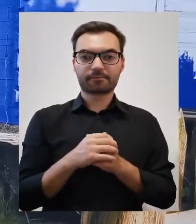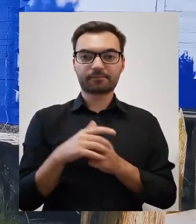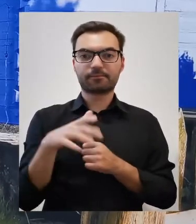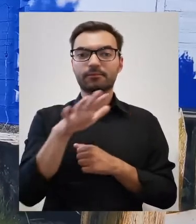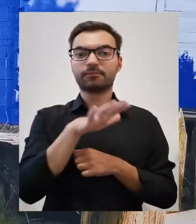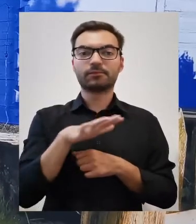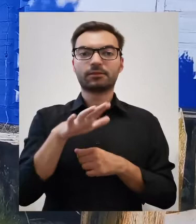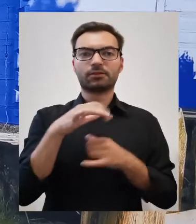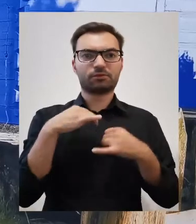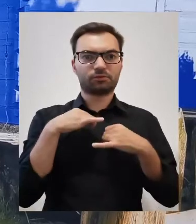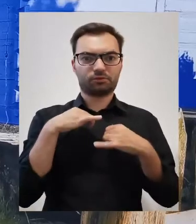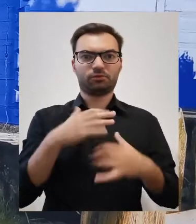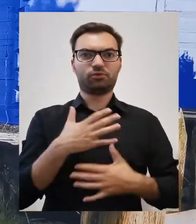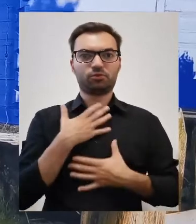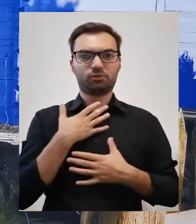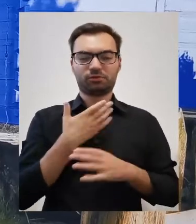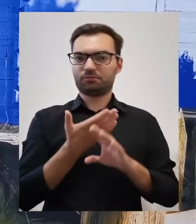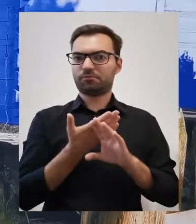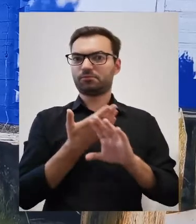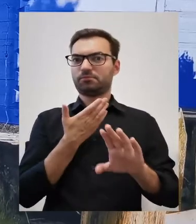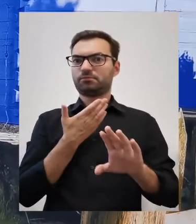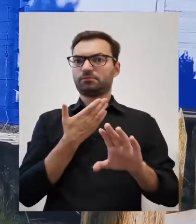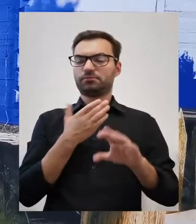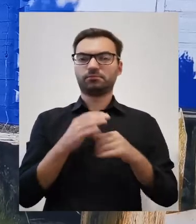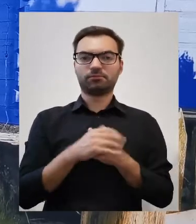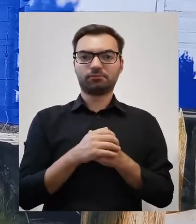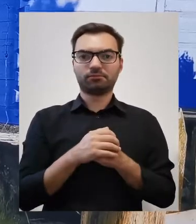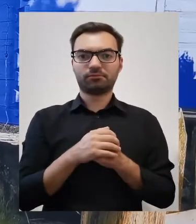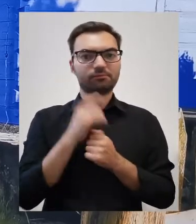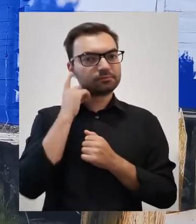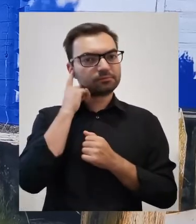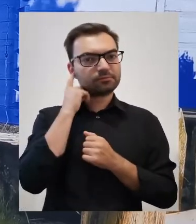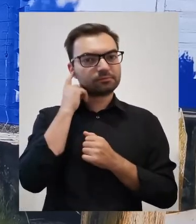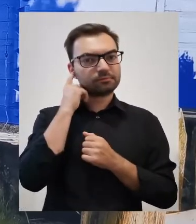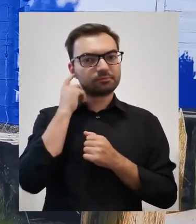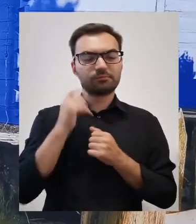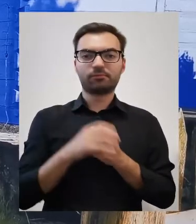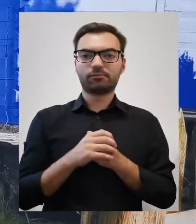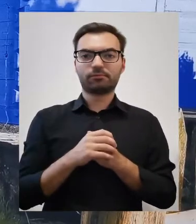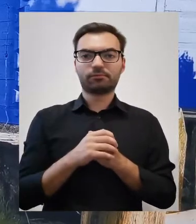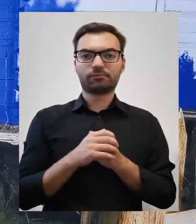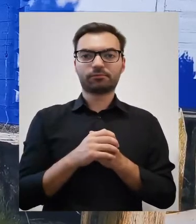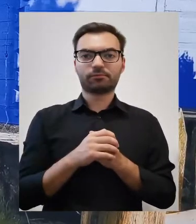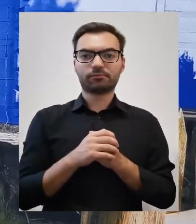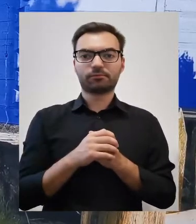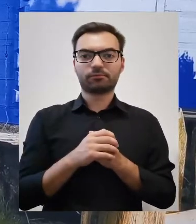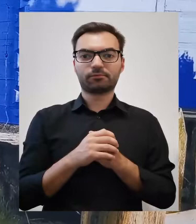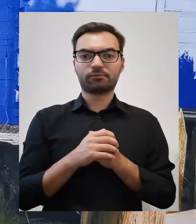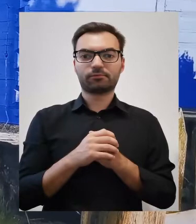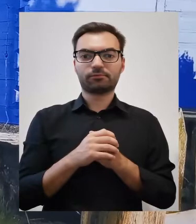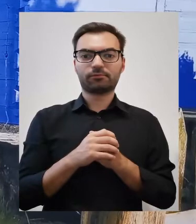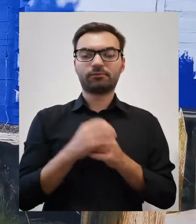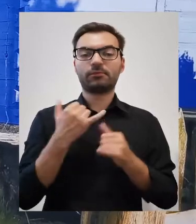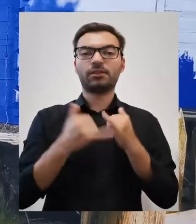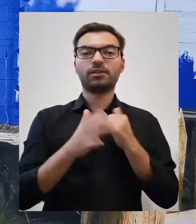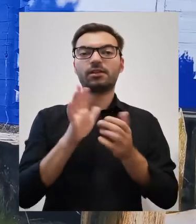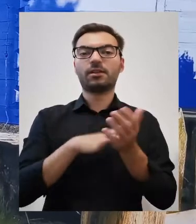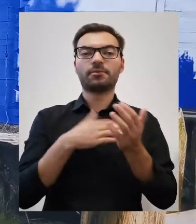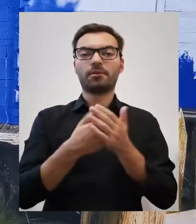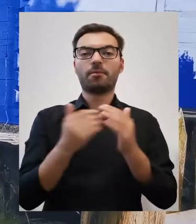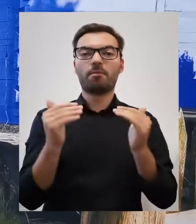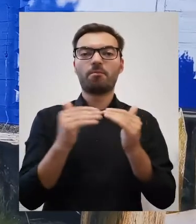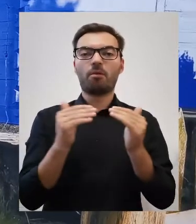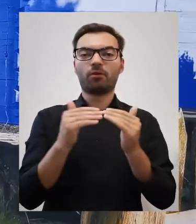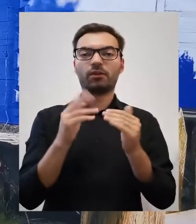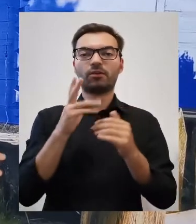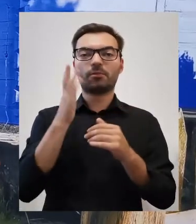Natomiast oni mieli dosyć silne poczucie odrębności i szczególnie, jeżeli porównywali się z tymi,